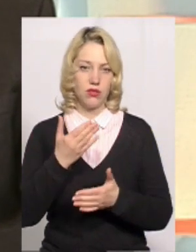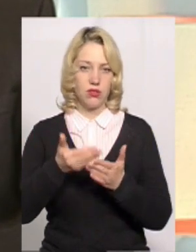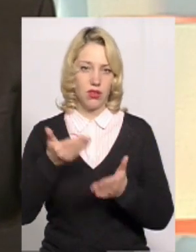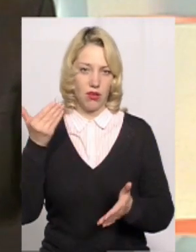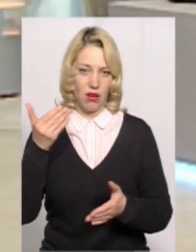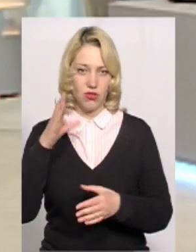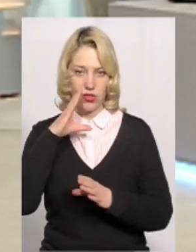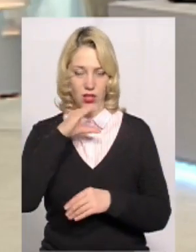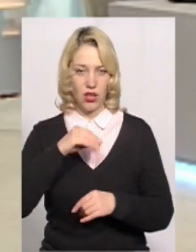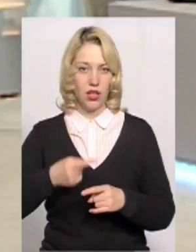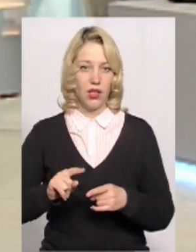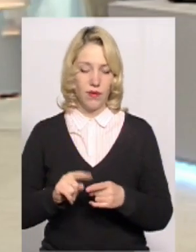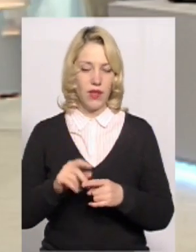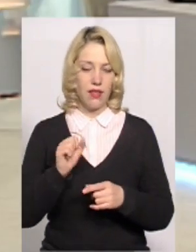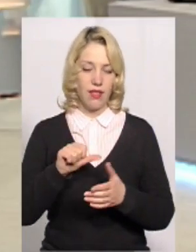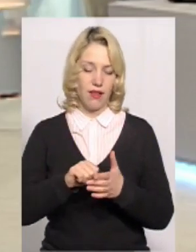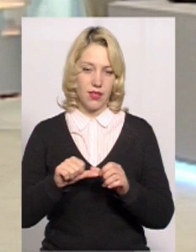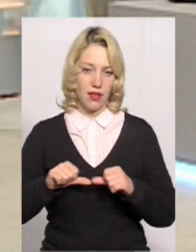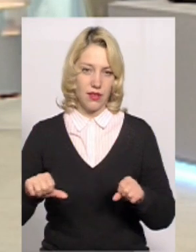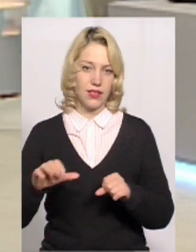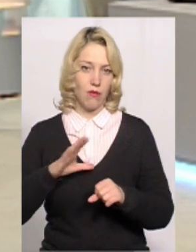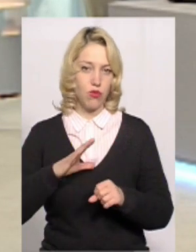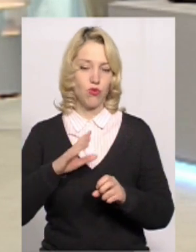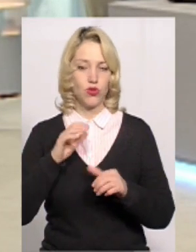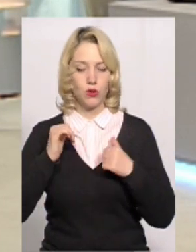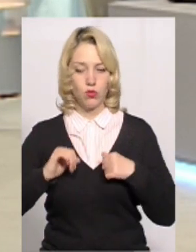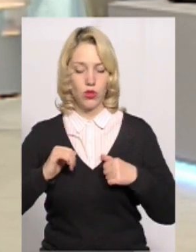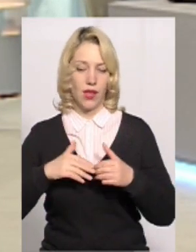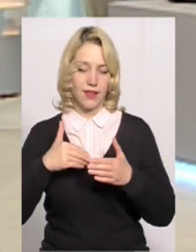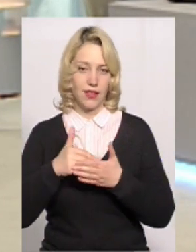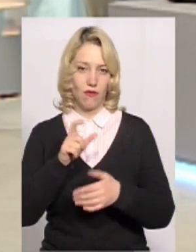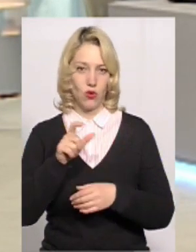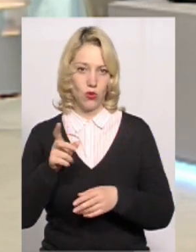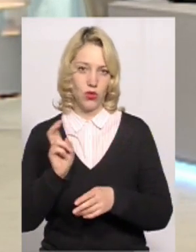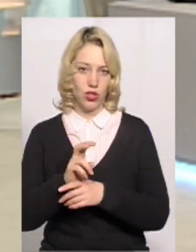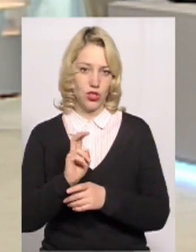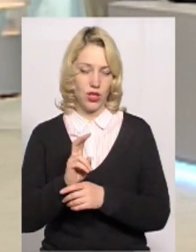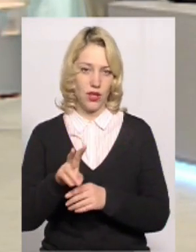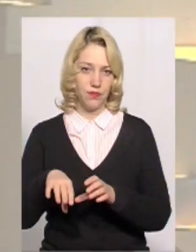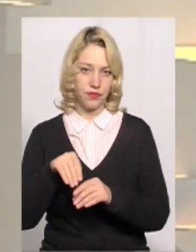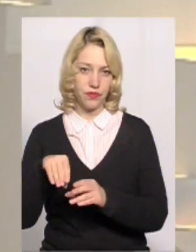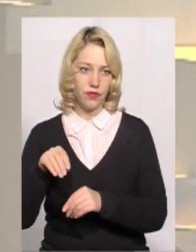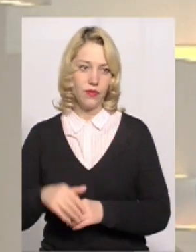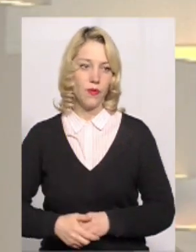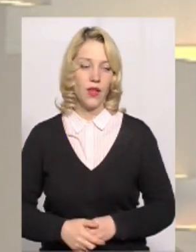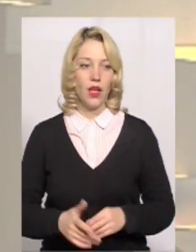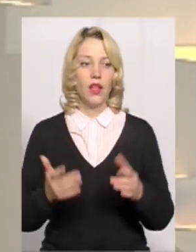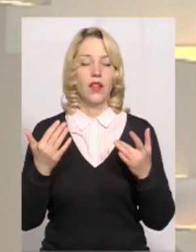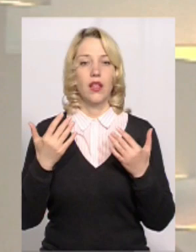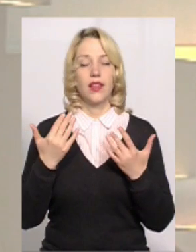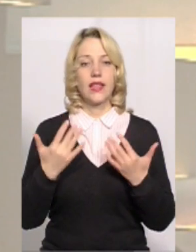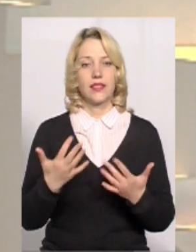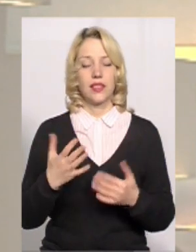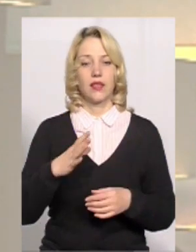повернулися. Ну, на дільниці був спокій, в принципі. Але активно люди йшли на дільницю. Пане Миколе, наскільки